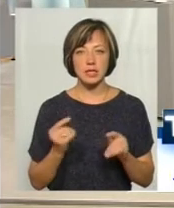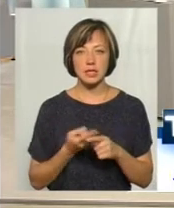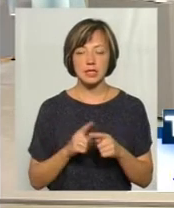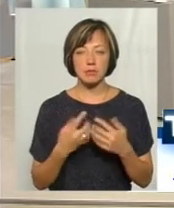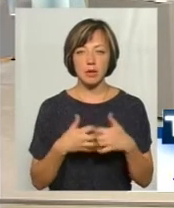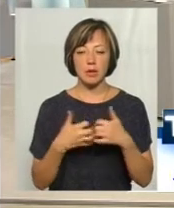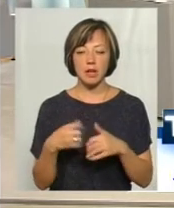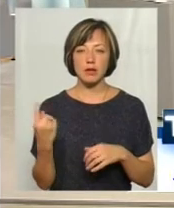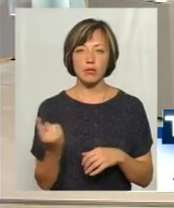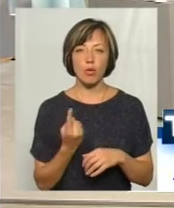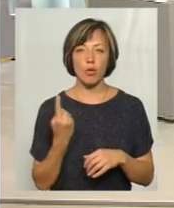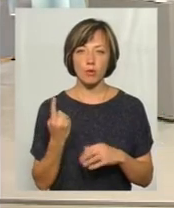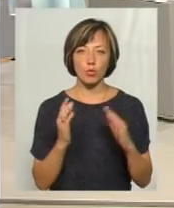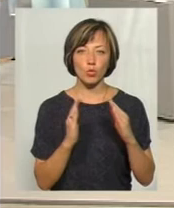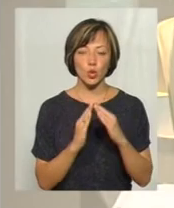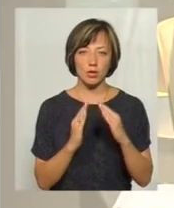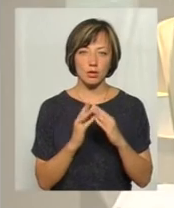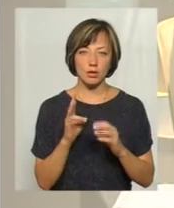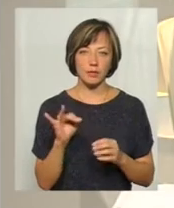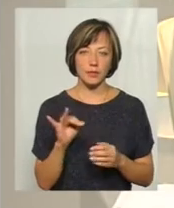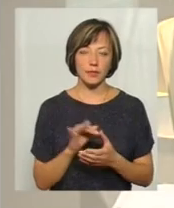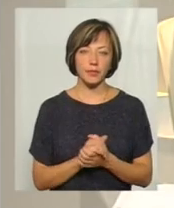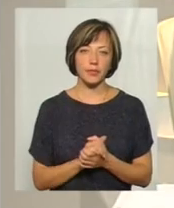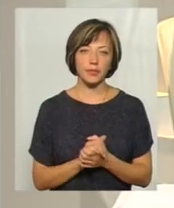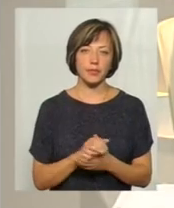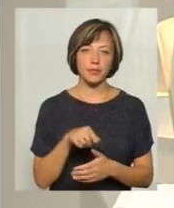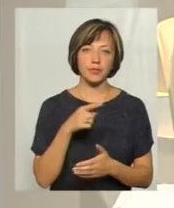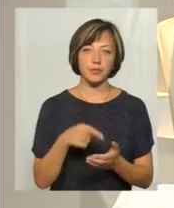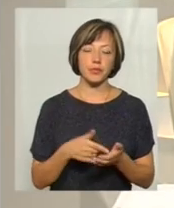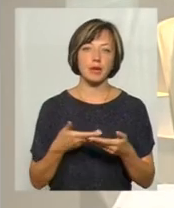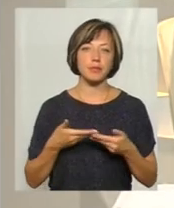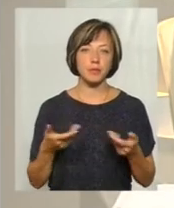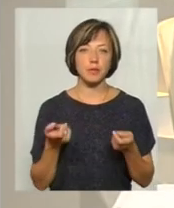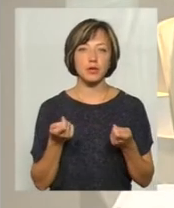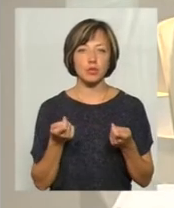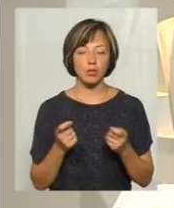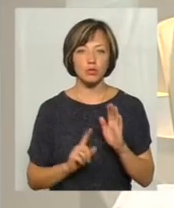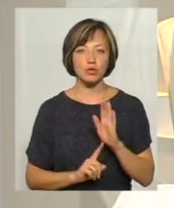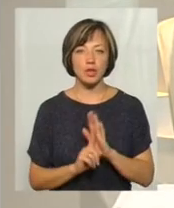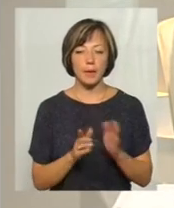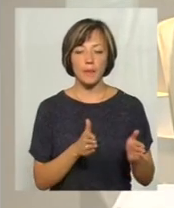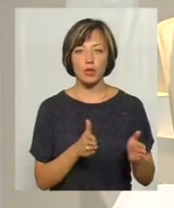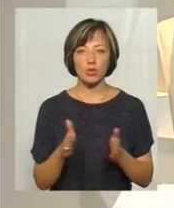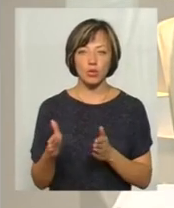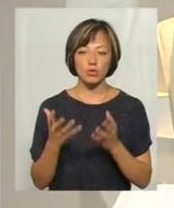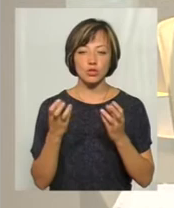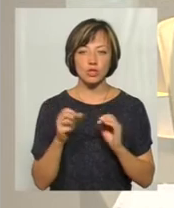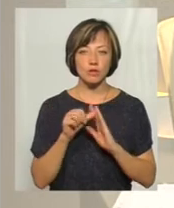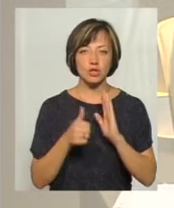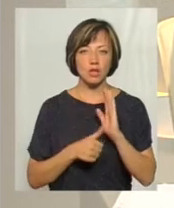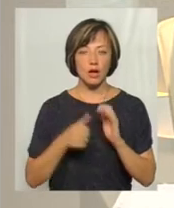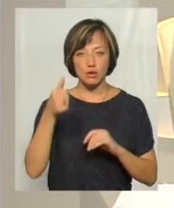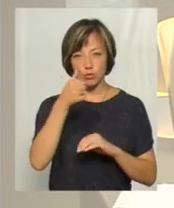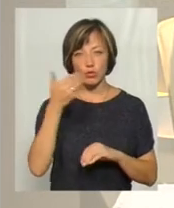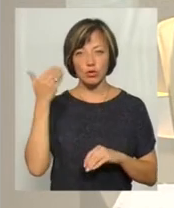приладами обліку будинки? Ми трохи вже почали підготовку ще з 2016 року